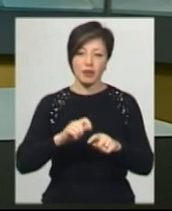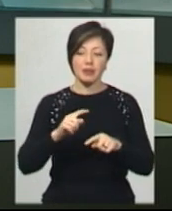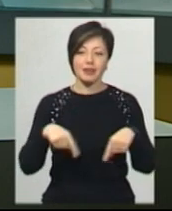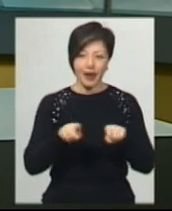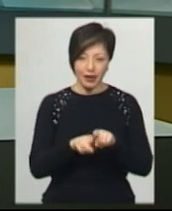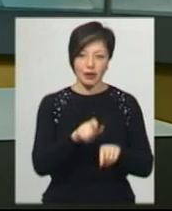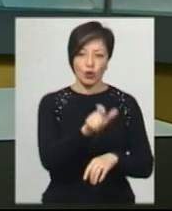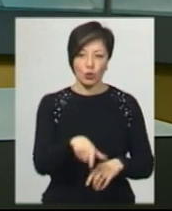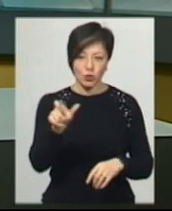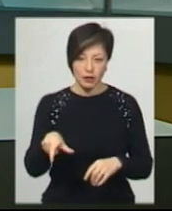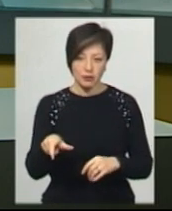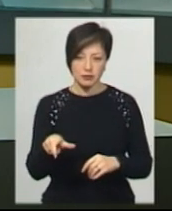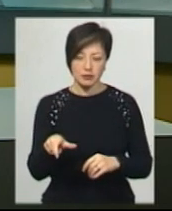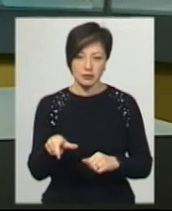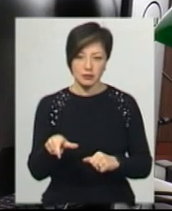категорії людей.